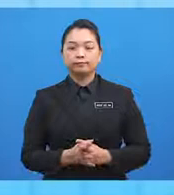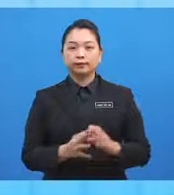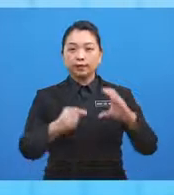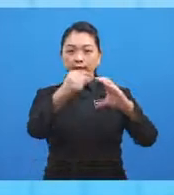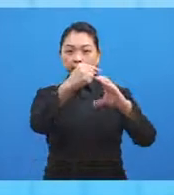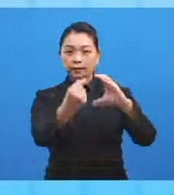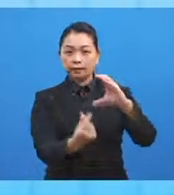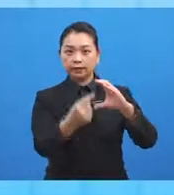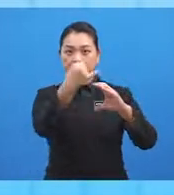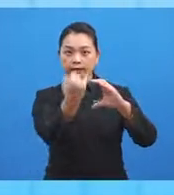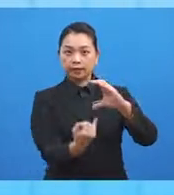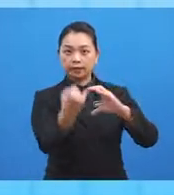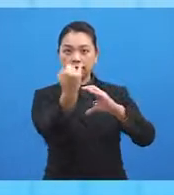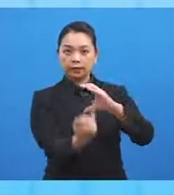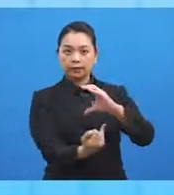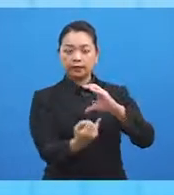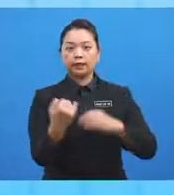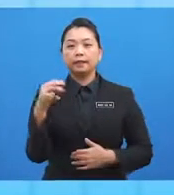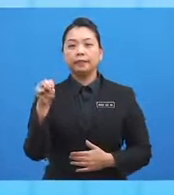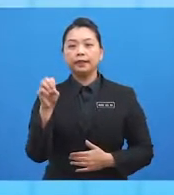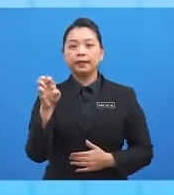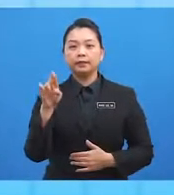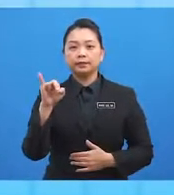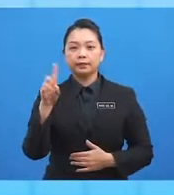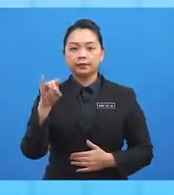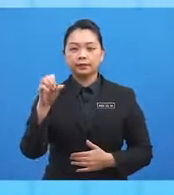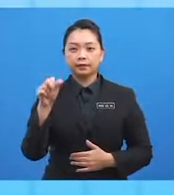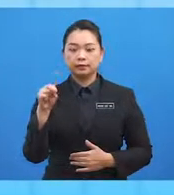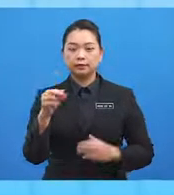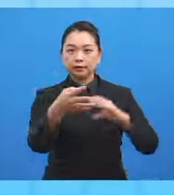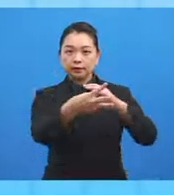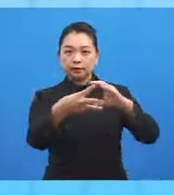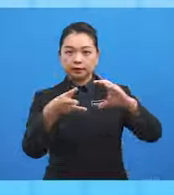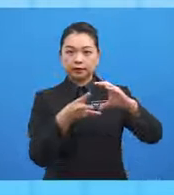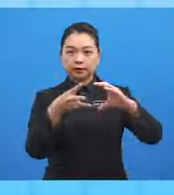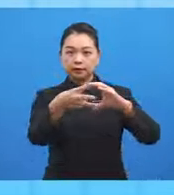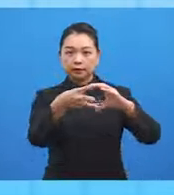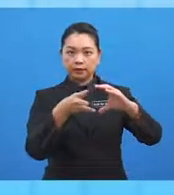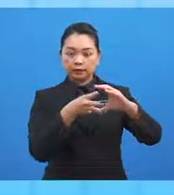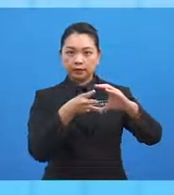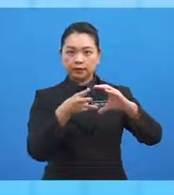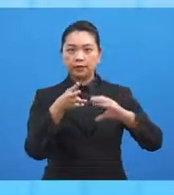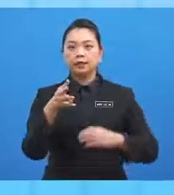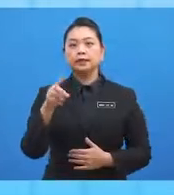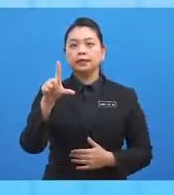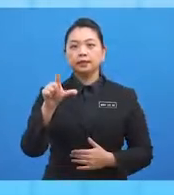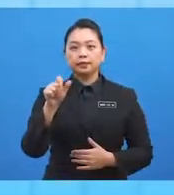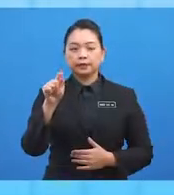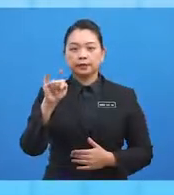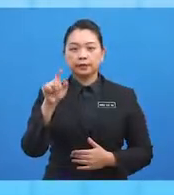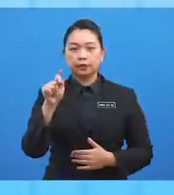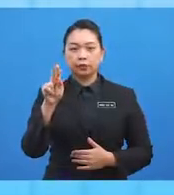sebagai meridian dan garisan yang melintang dikenali sebagai selarian latitude